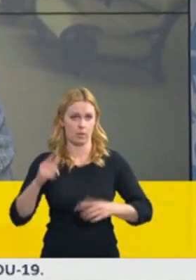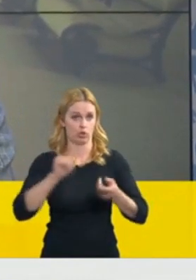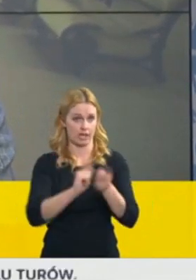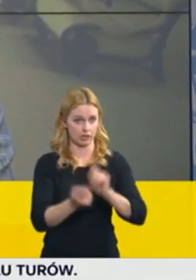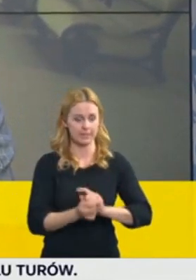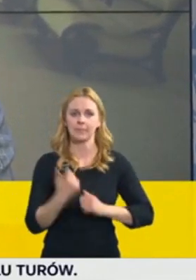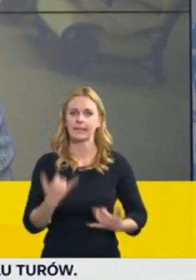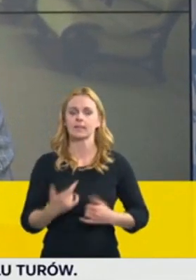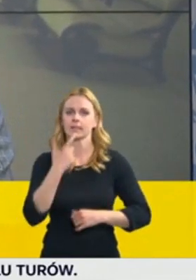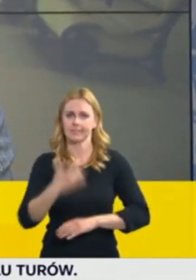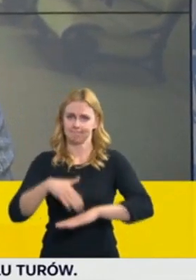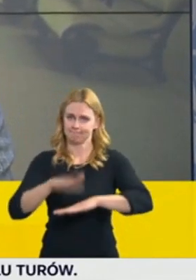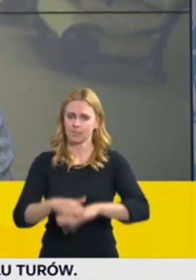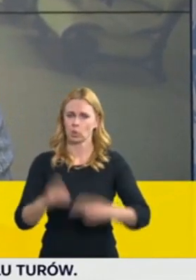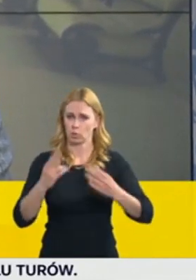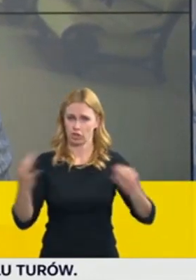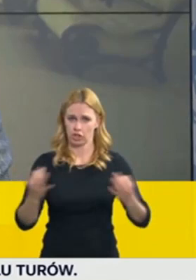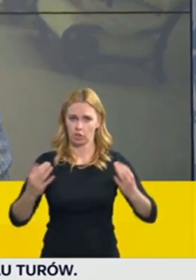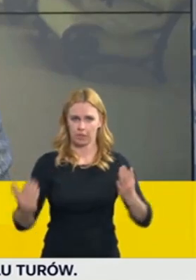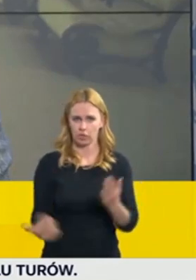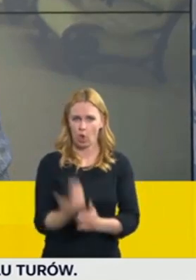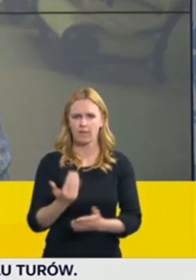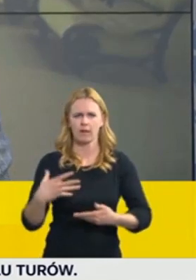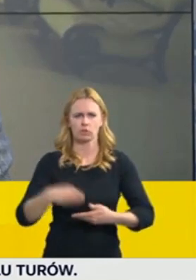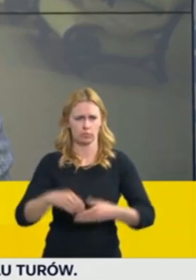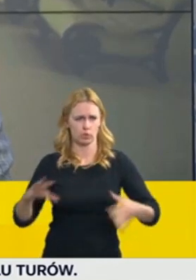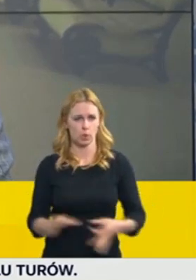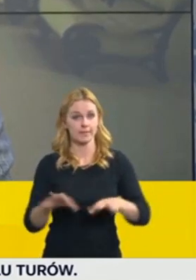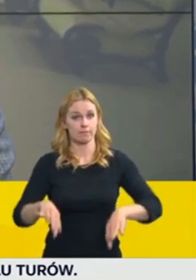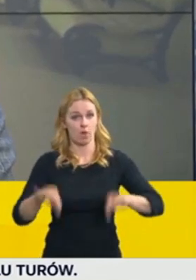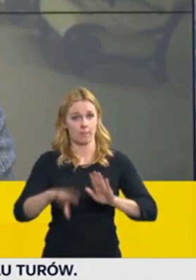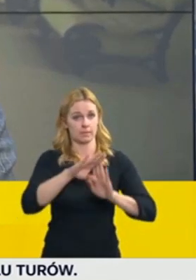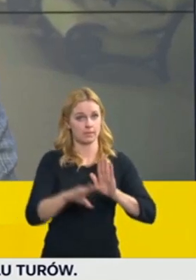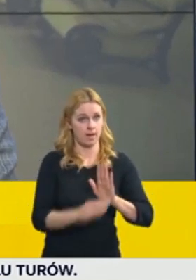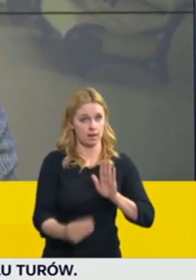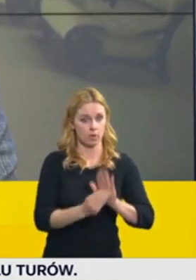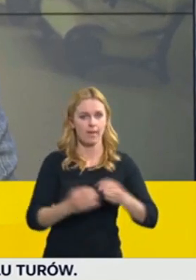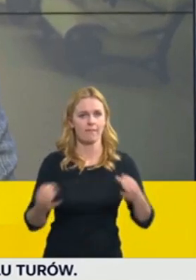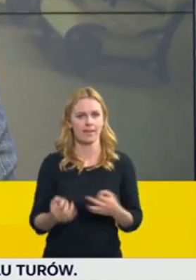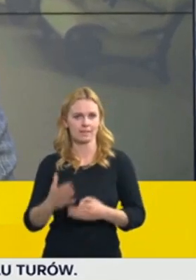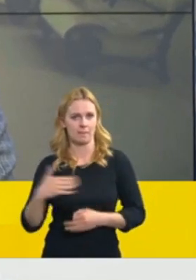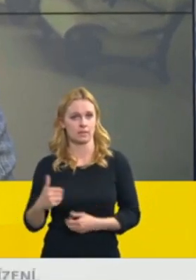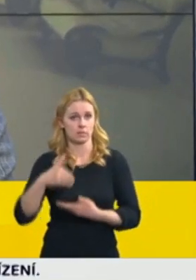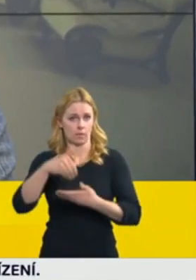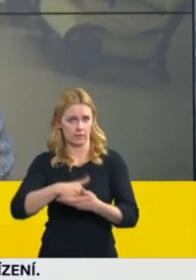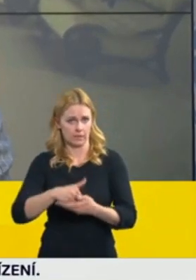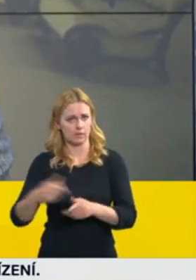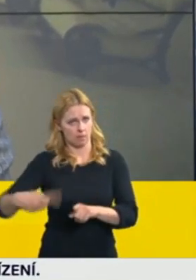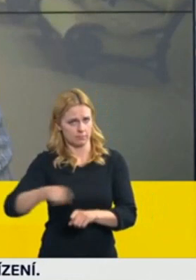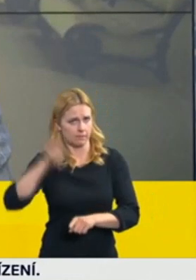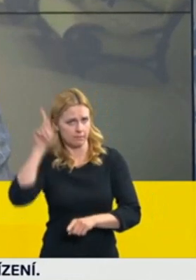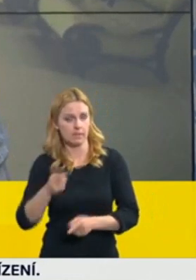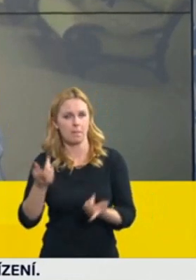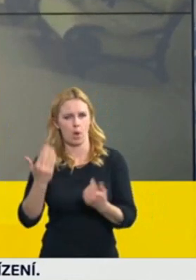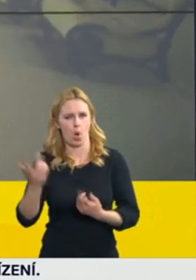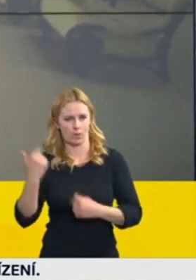novelu volebního zákona. Jak víte, ministerstvo vnitra dostalo od předsedy vlády za úkol